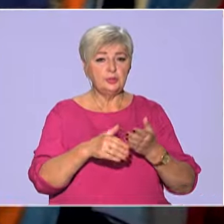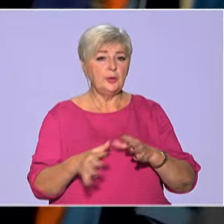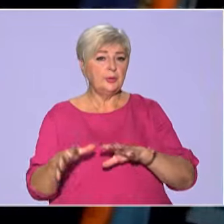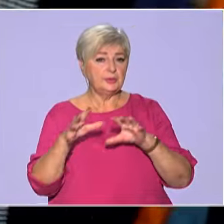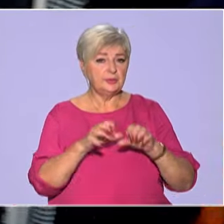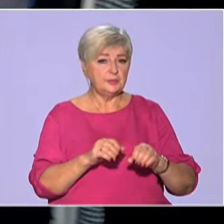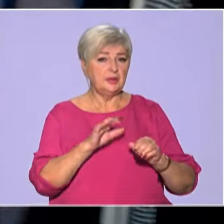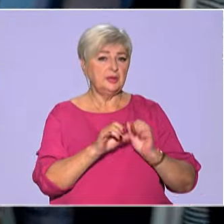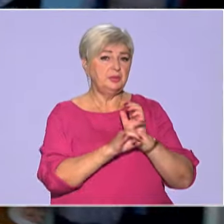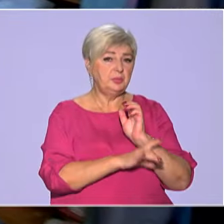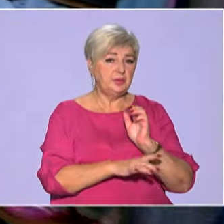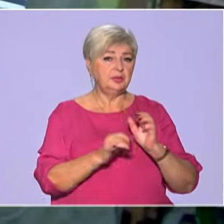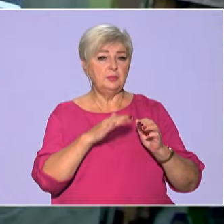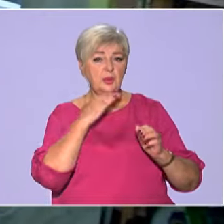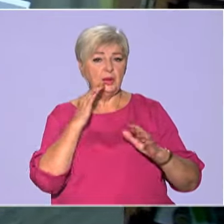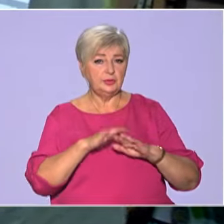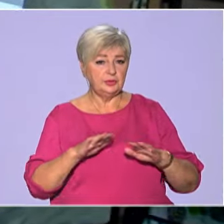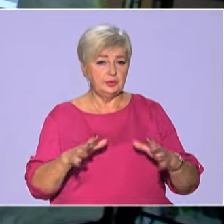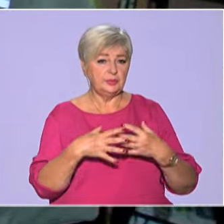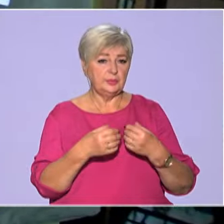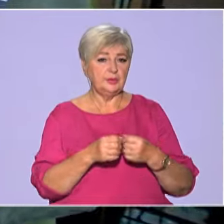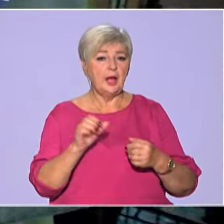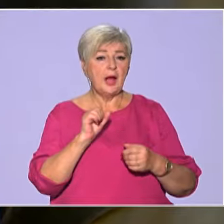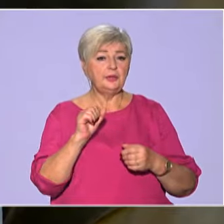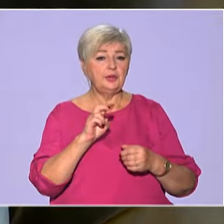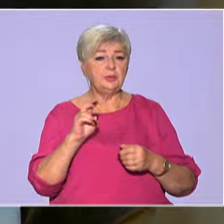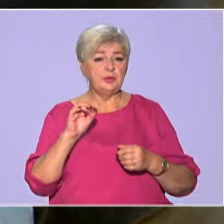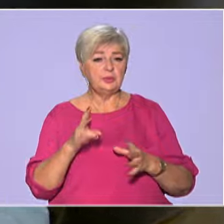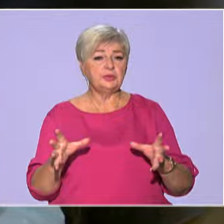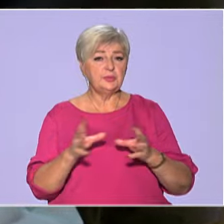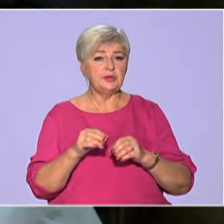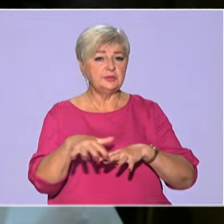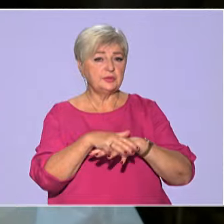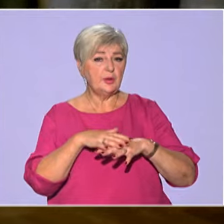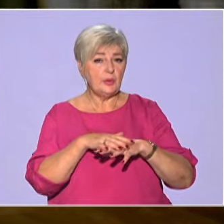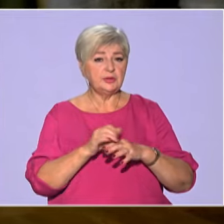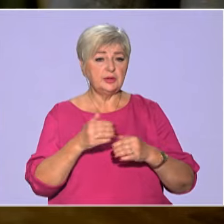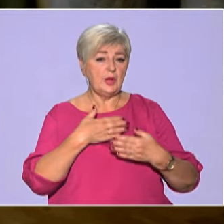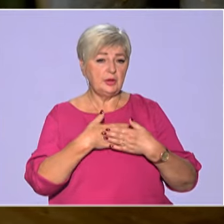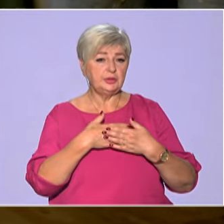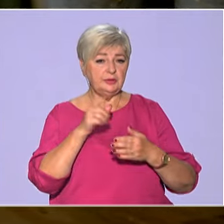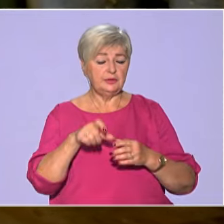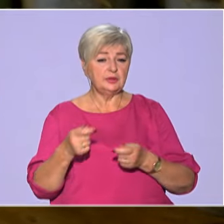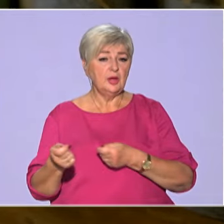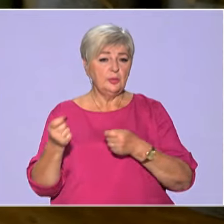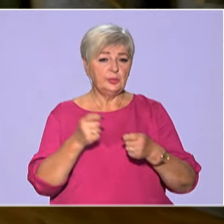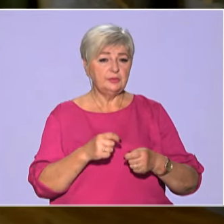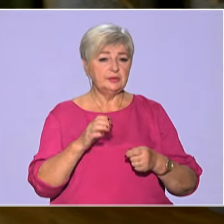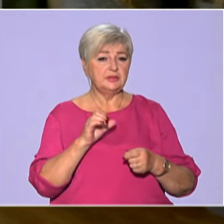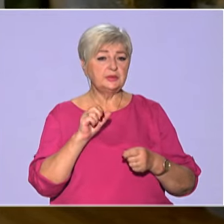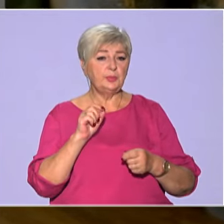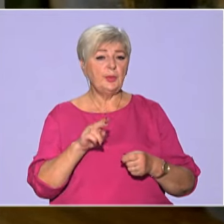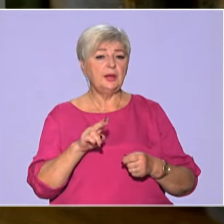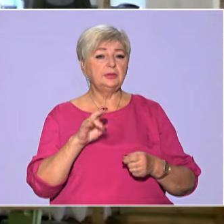незахищеним особам. Міський голова Кам'янського Андрій Білоусов разом з громадськими активістами привезли майстриням спандбонд.